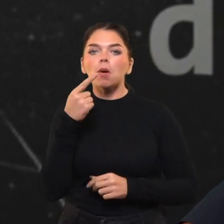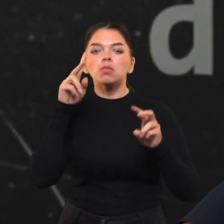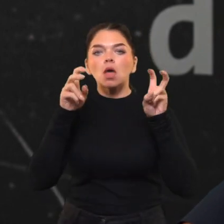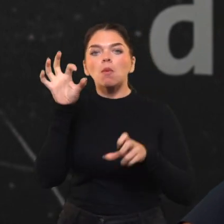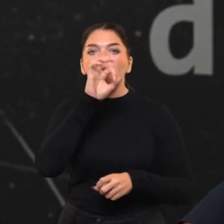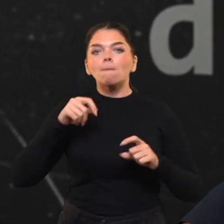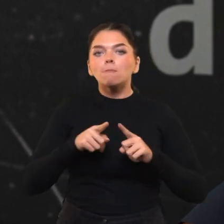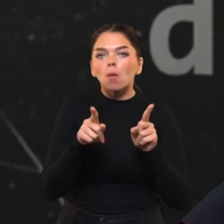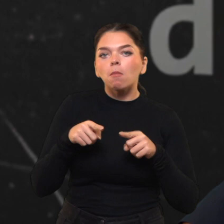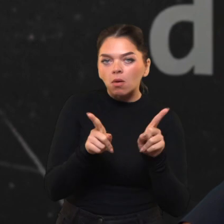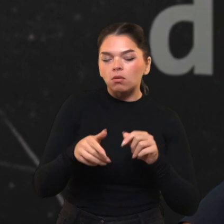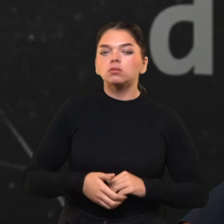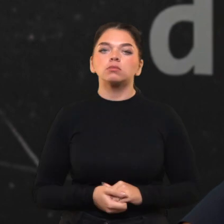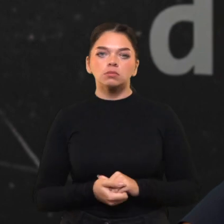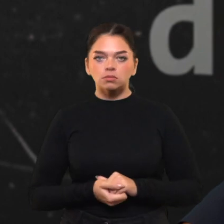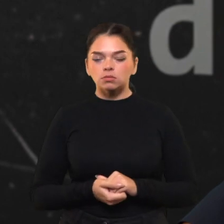Mes čia kalbame apie propagandą.